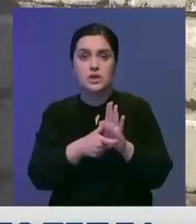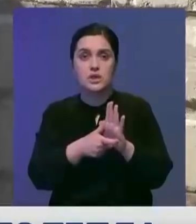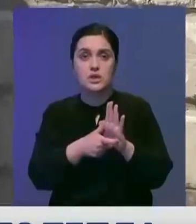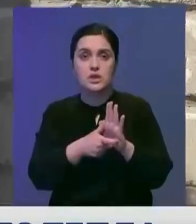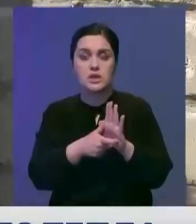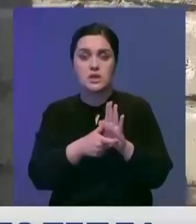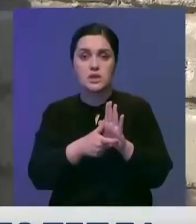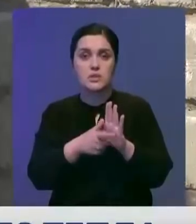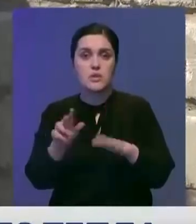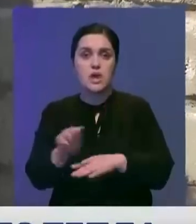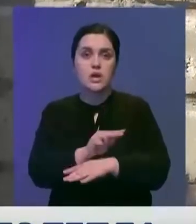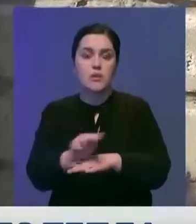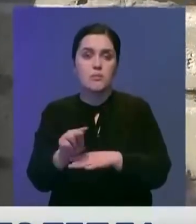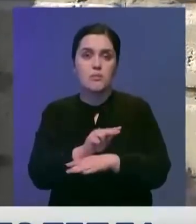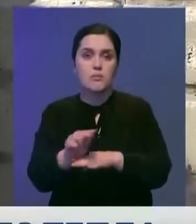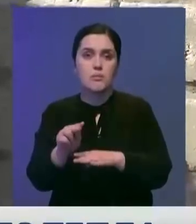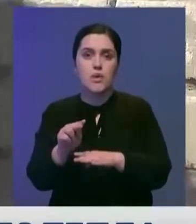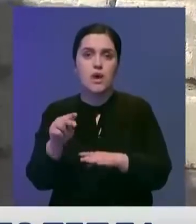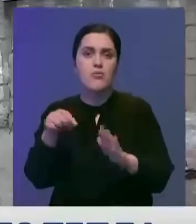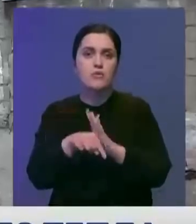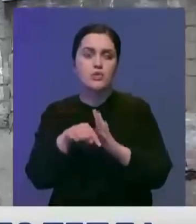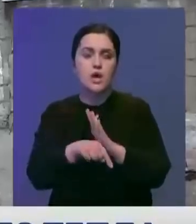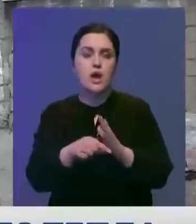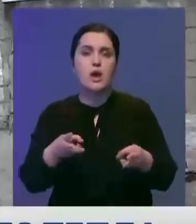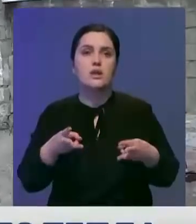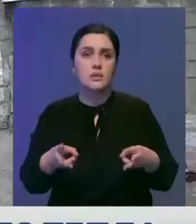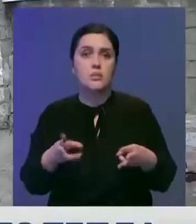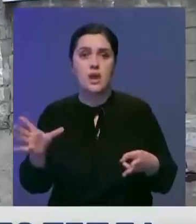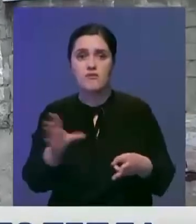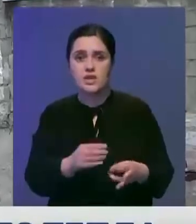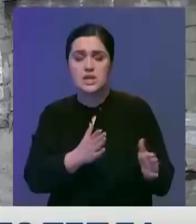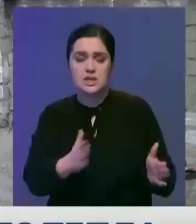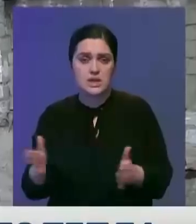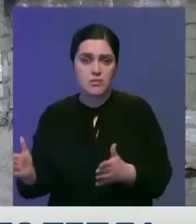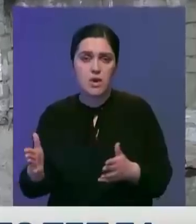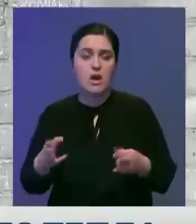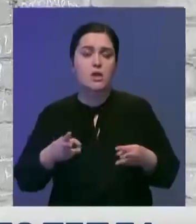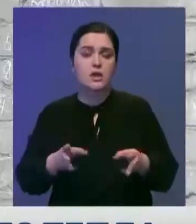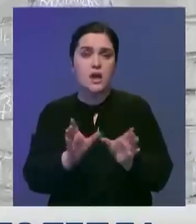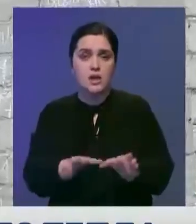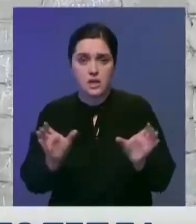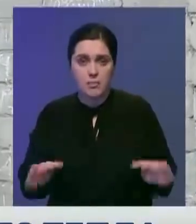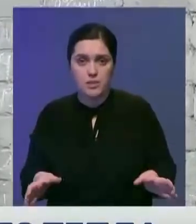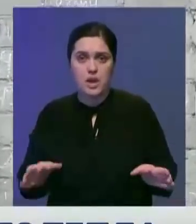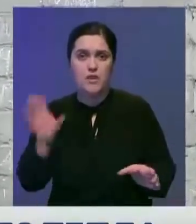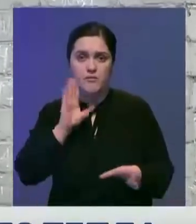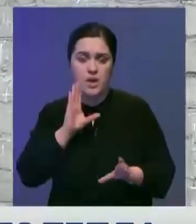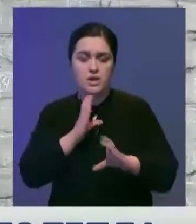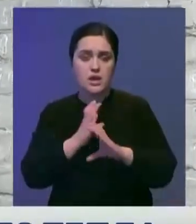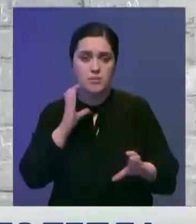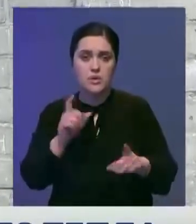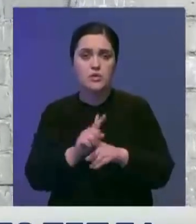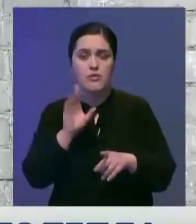производить ремонтные работы во внутреннюю систему отопления. Вся система отопления, вся система сетей водоотведения, также